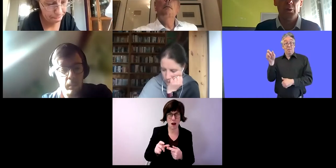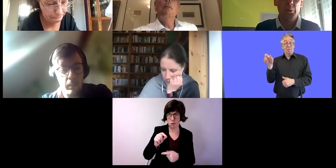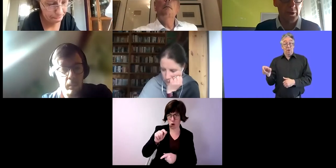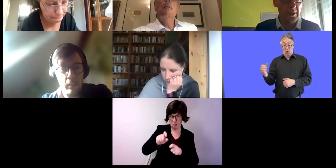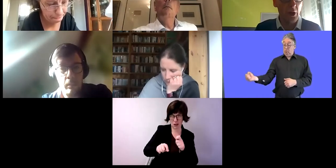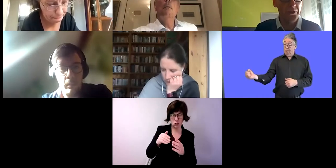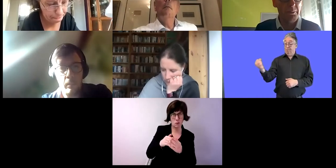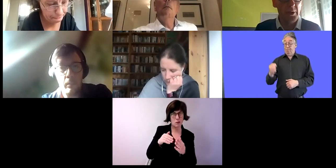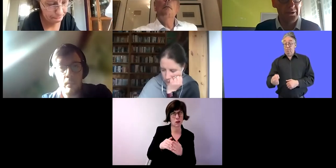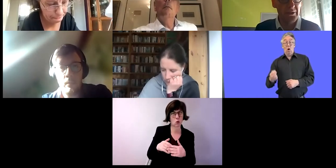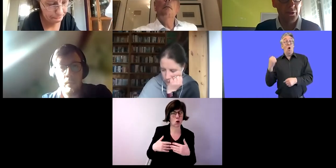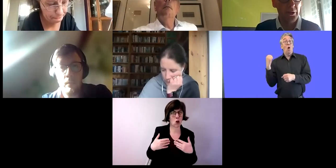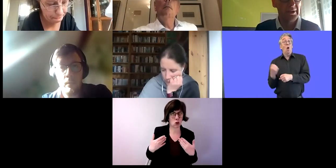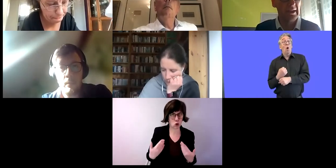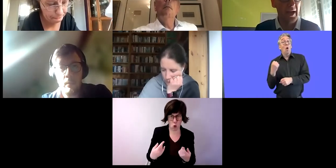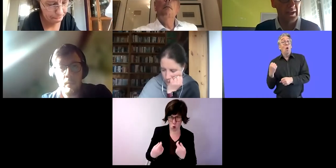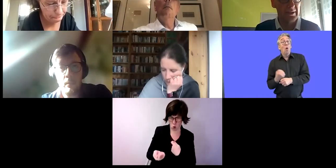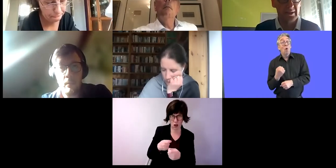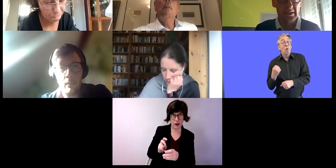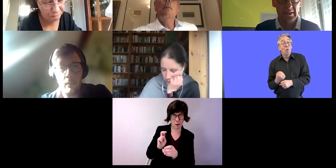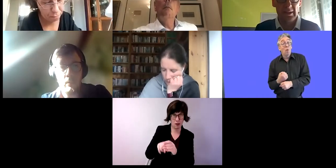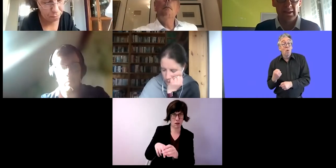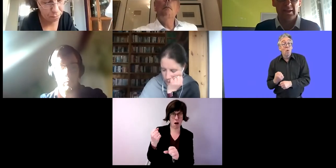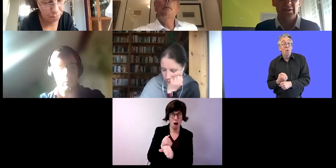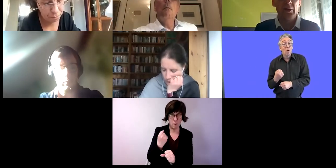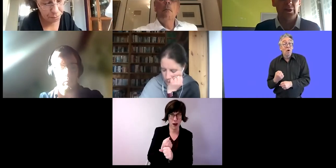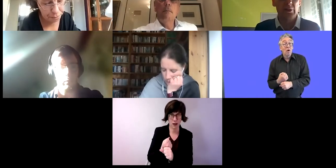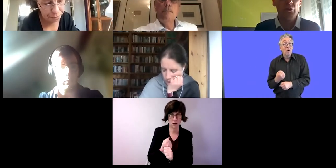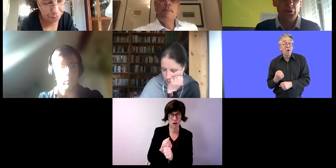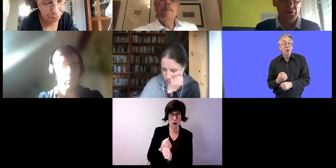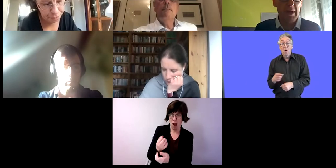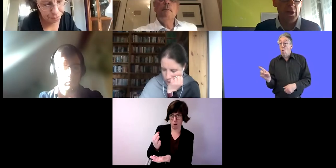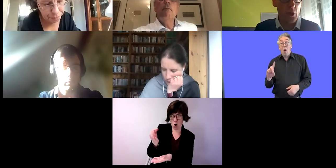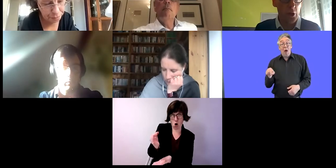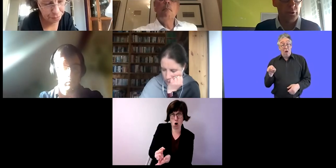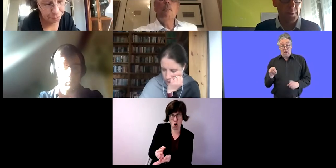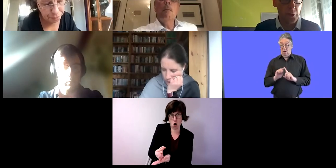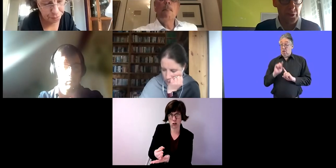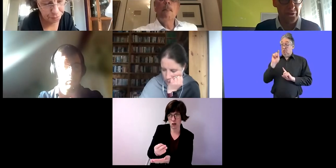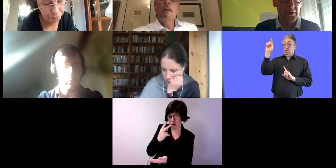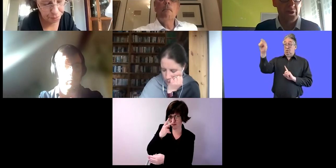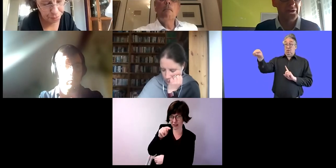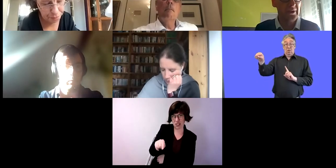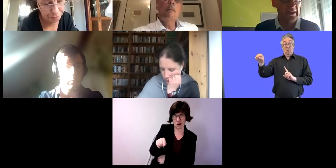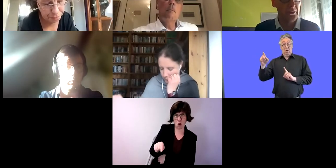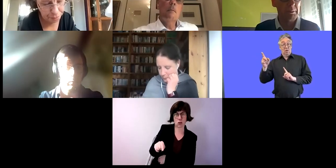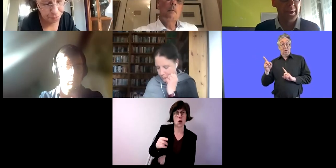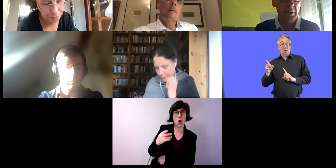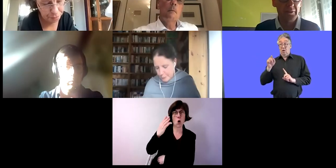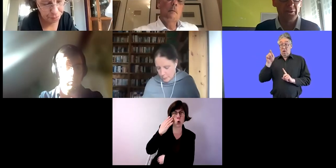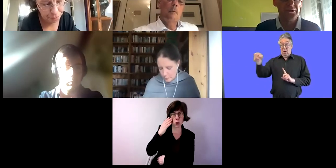Behinderungen und in solchen Unternehmen arbeiten, am Ort des Kunden